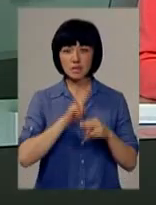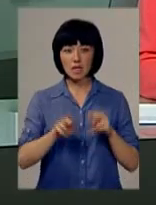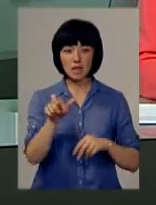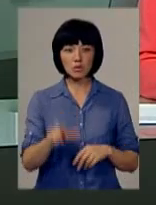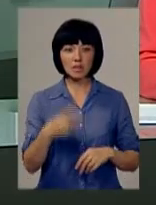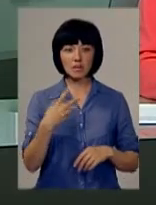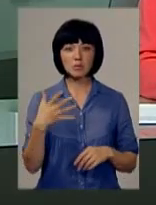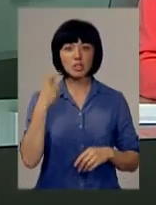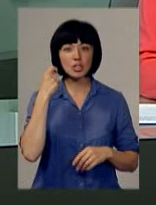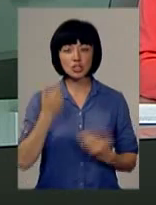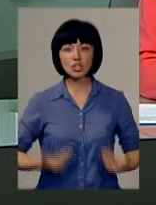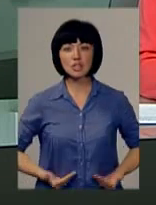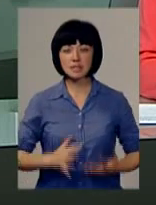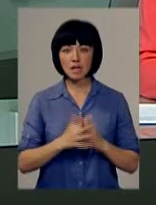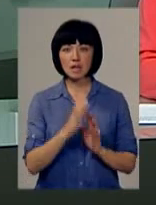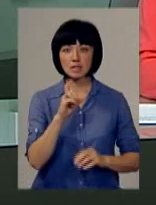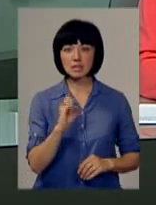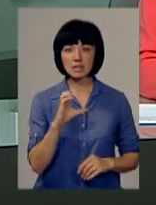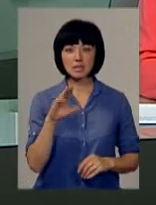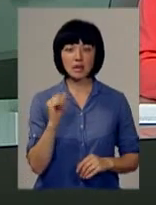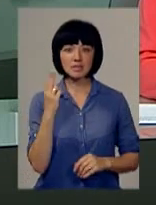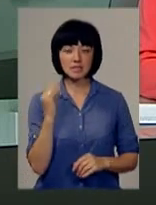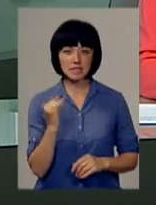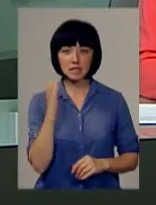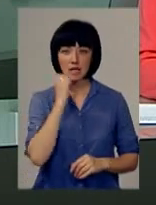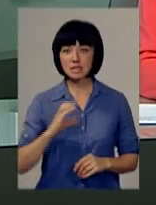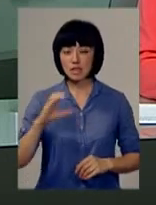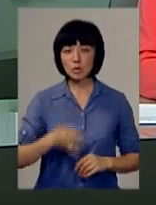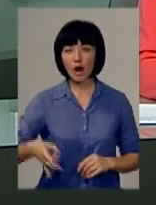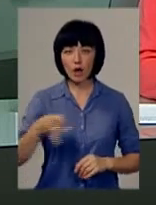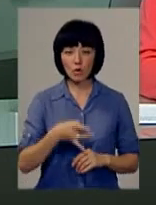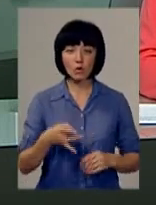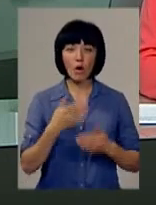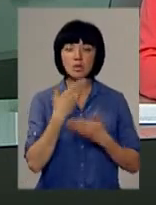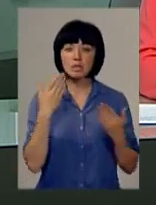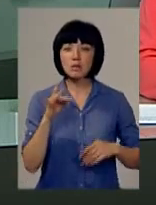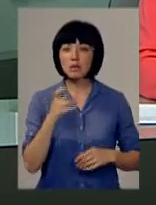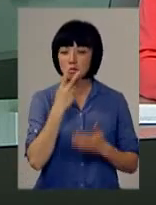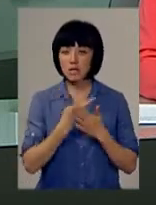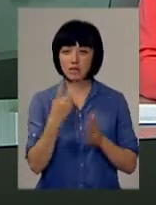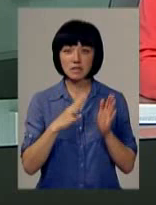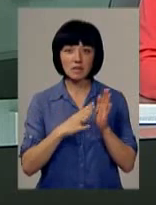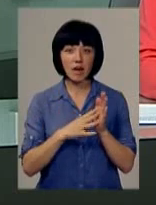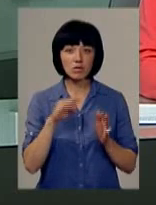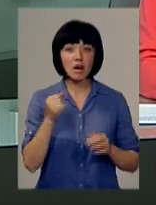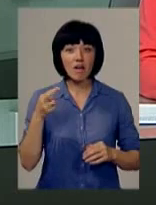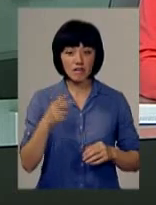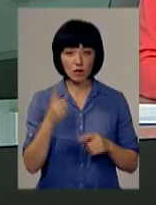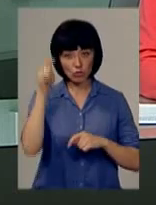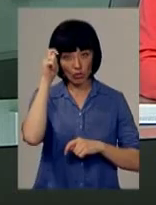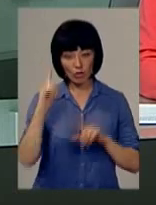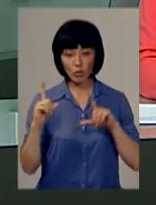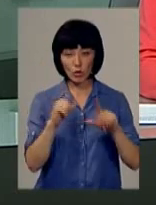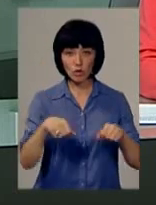людина. 25-річного жителя села Заставці Старосинявського району Віталія Поліщука востаннє бачили ще 29 травня. Того дня чоловік